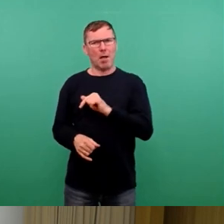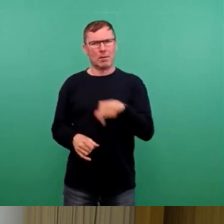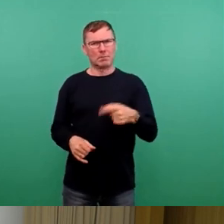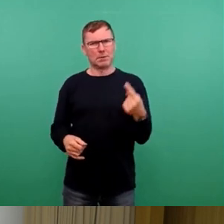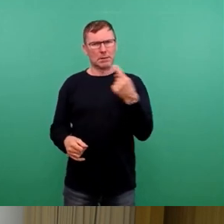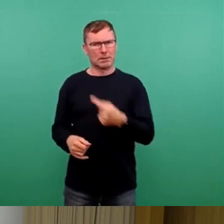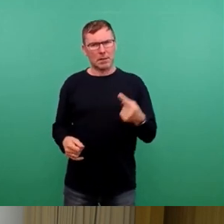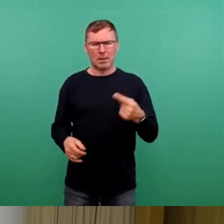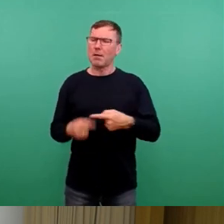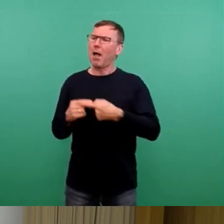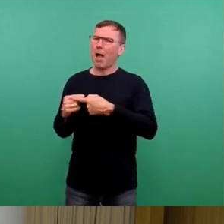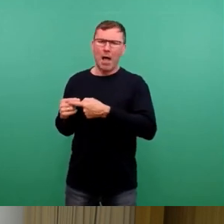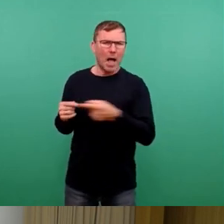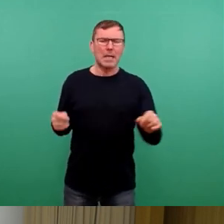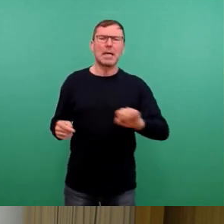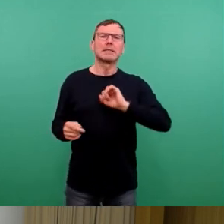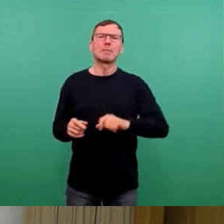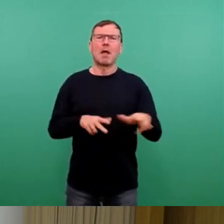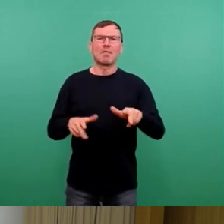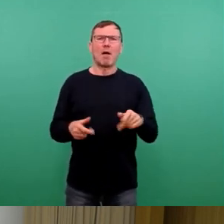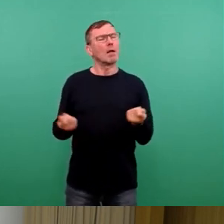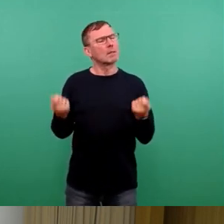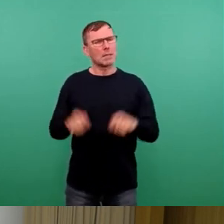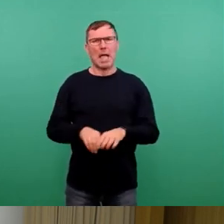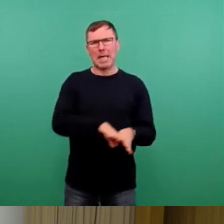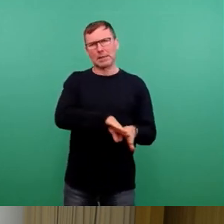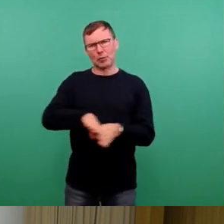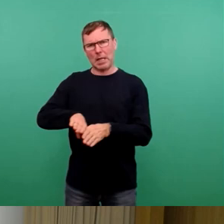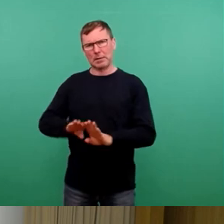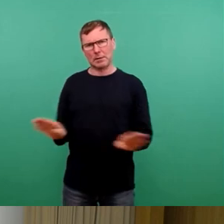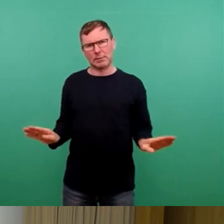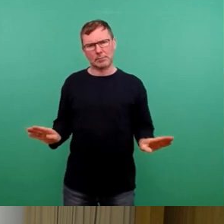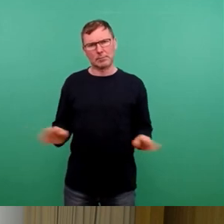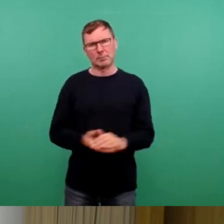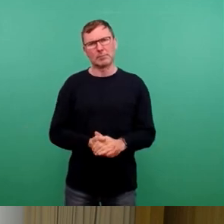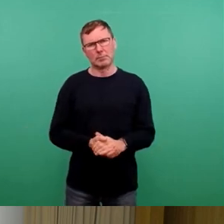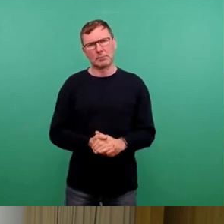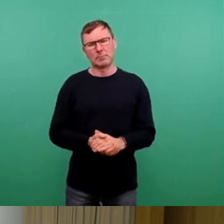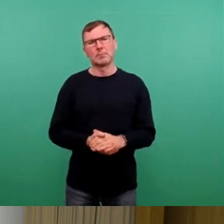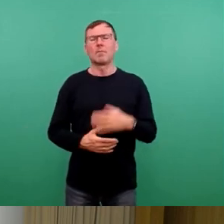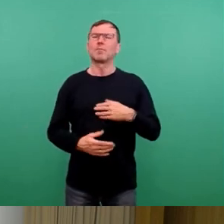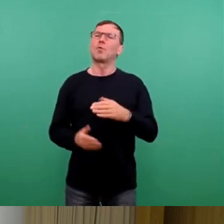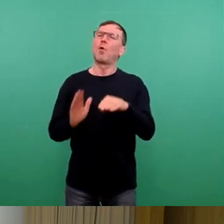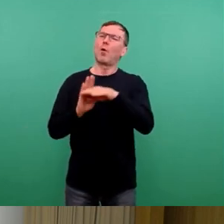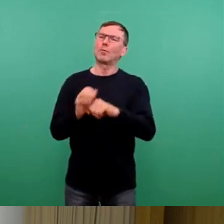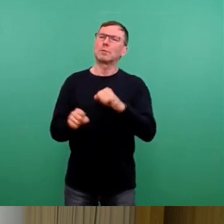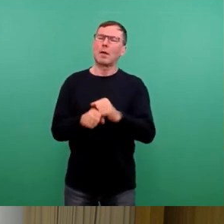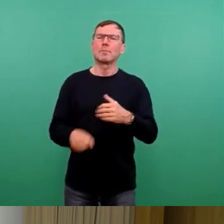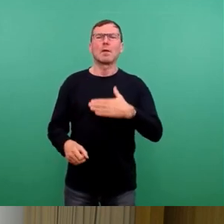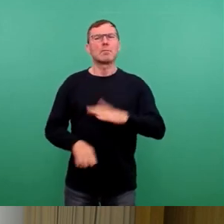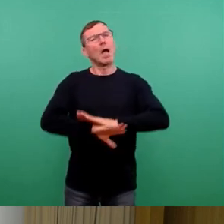wurden alle Disziplinarverfahren eingestellt und seitens des Ordnungsamtes wurden keine